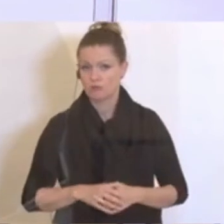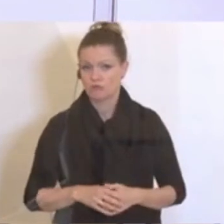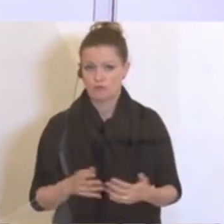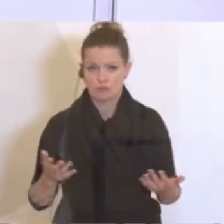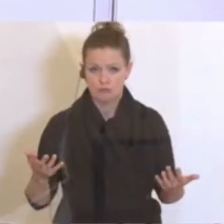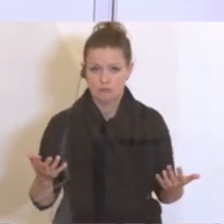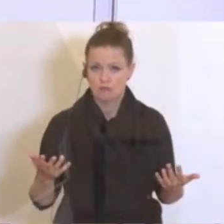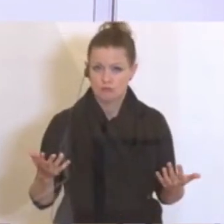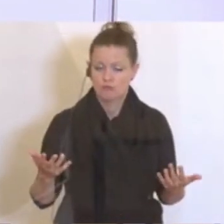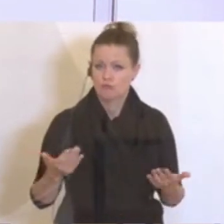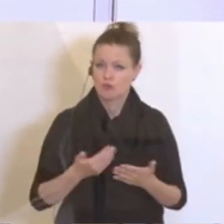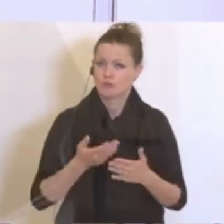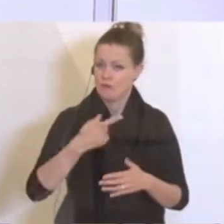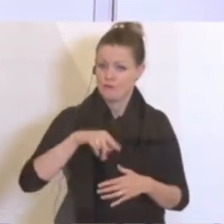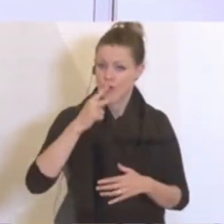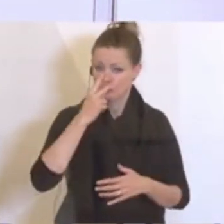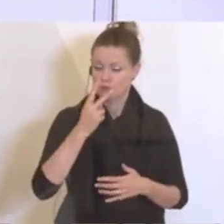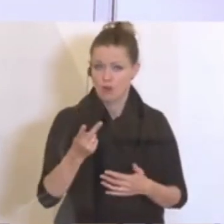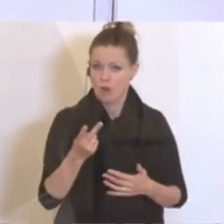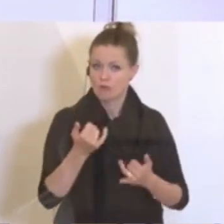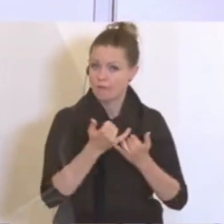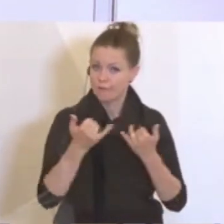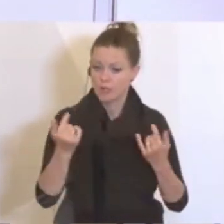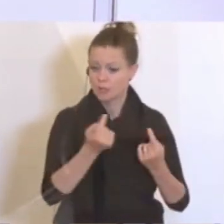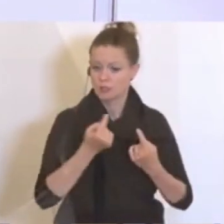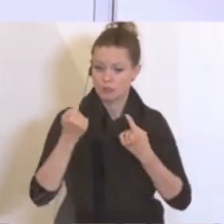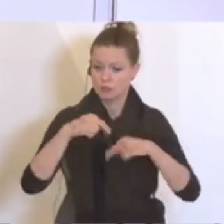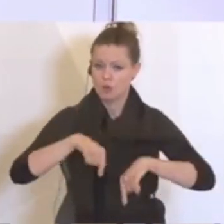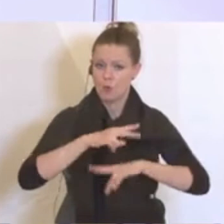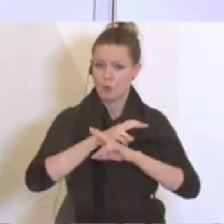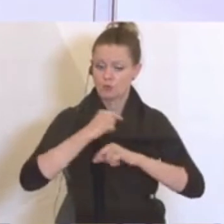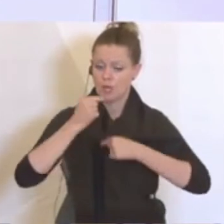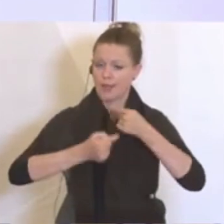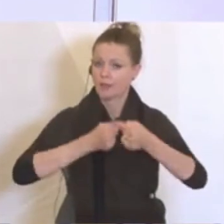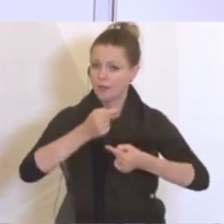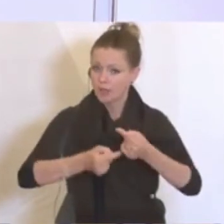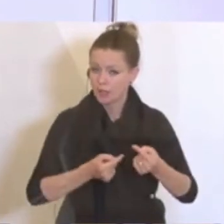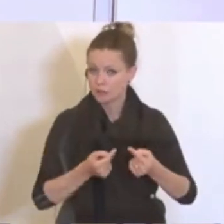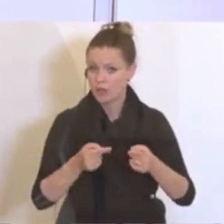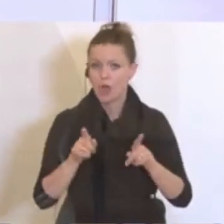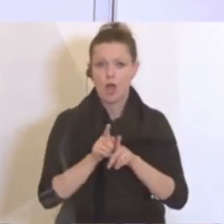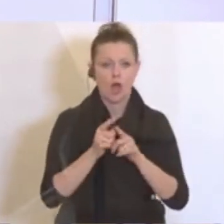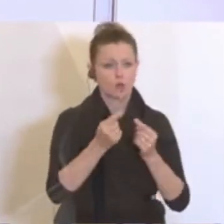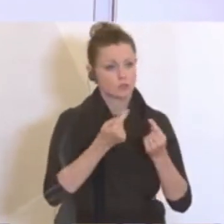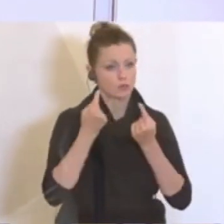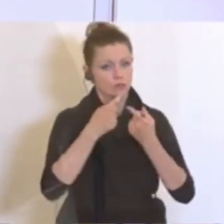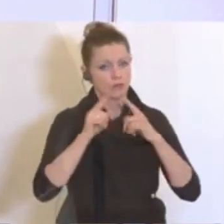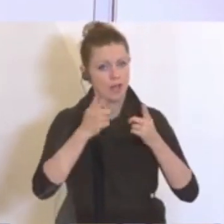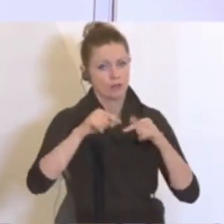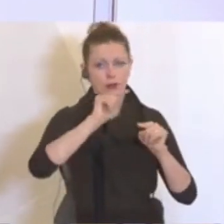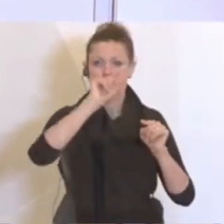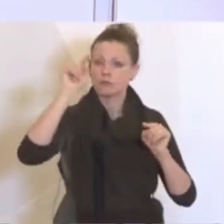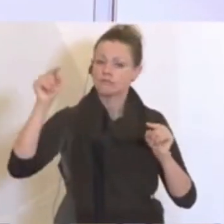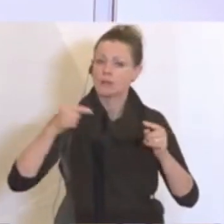Insofern schauen wir uns einfach, glaube ich, an, wie sich die Situation in Österreich entwickelt. Schauen wir uns an, wie sich die Situation in anderen Ländern